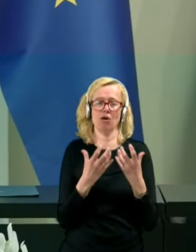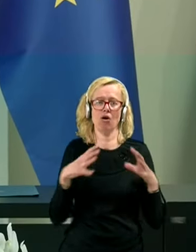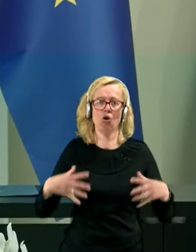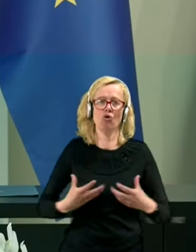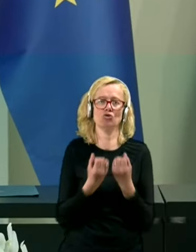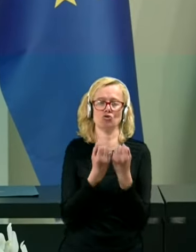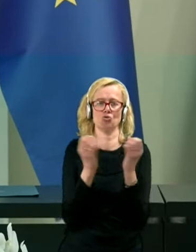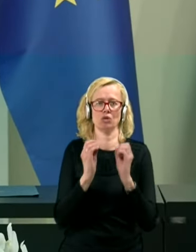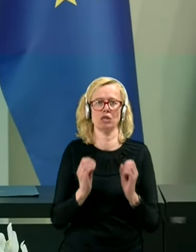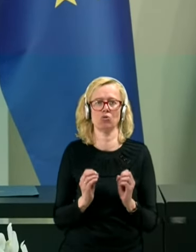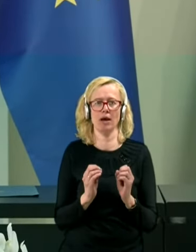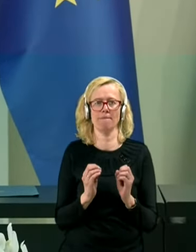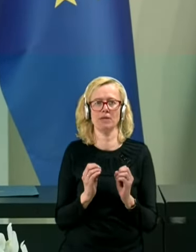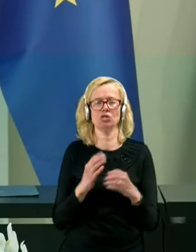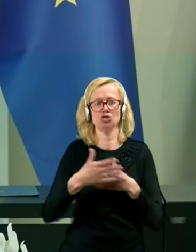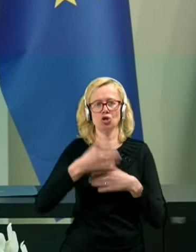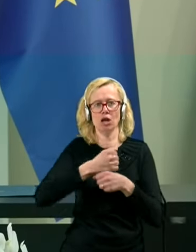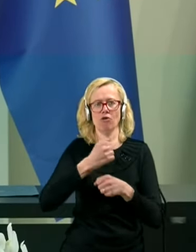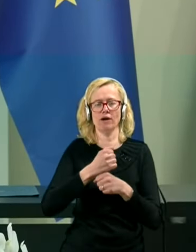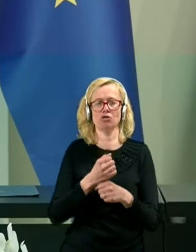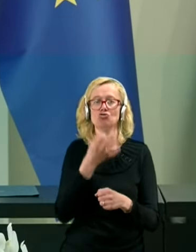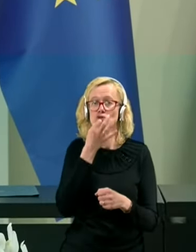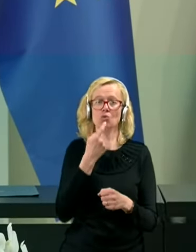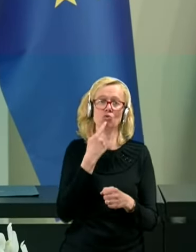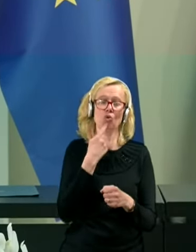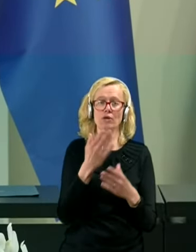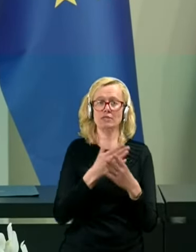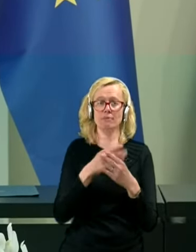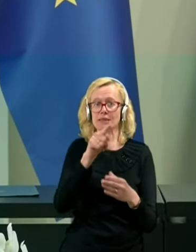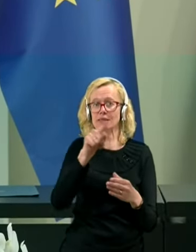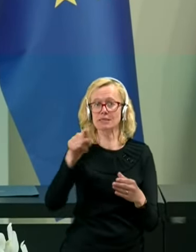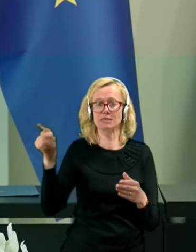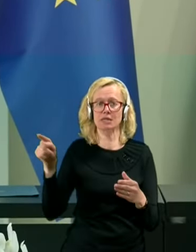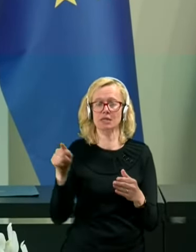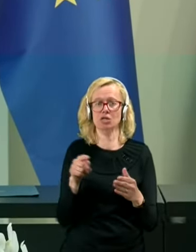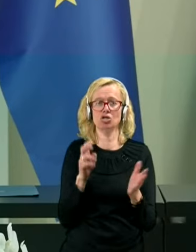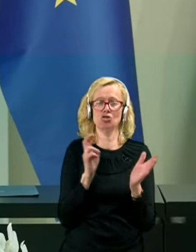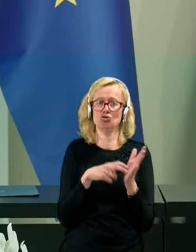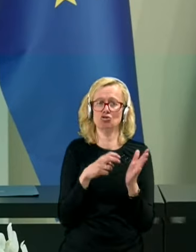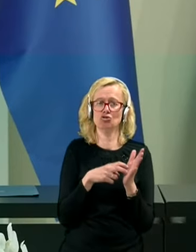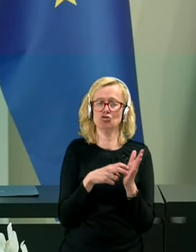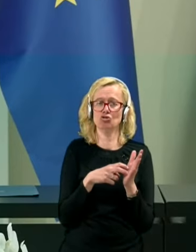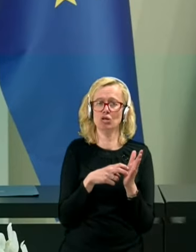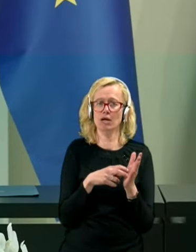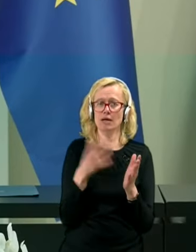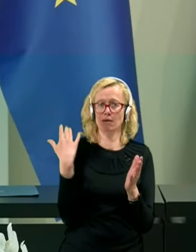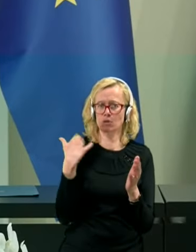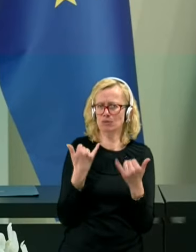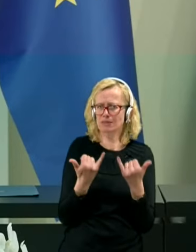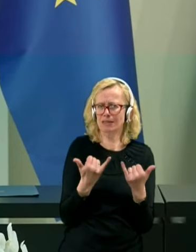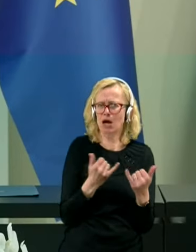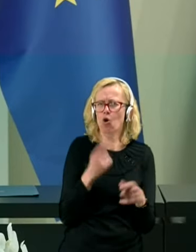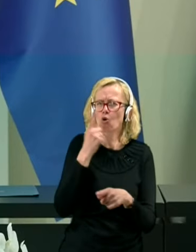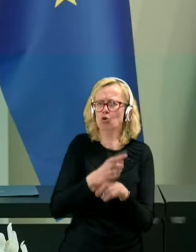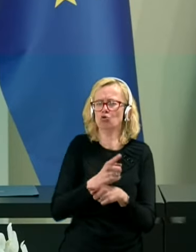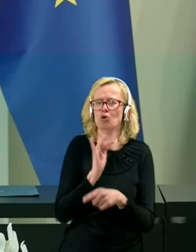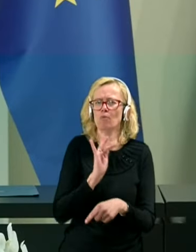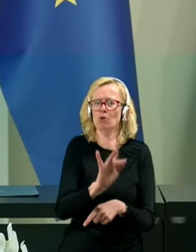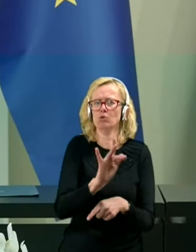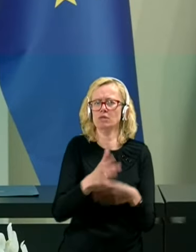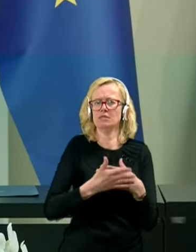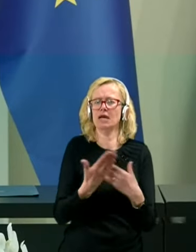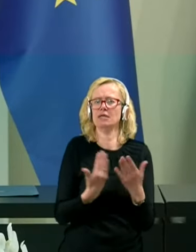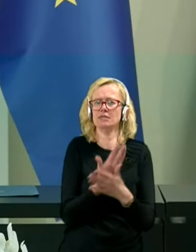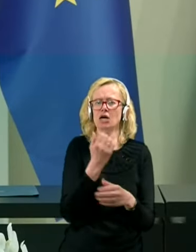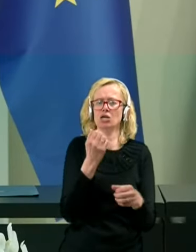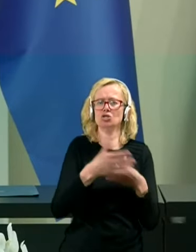In če se še kdo od tistih, ki je bil zdaj odločeno proti sodelovanju, odloči za